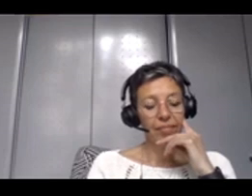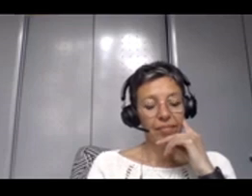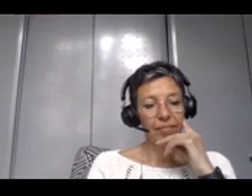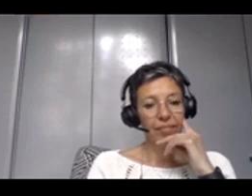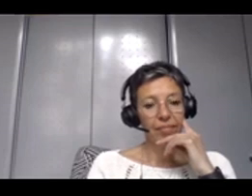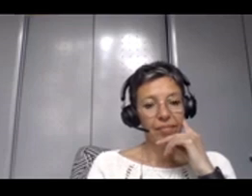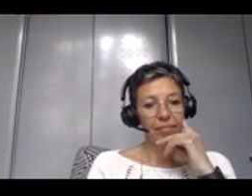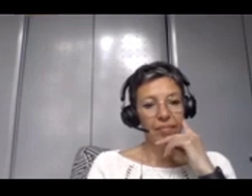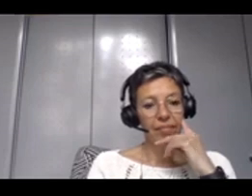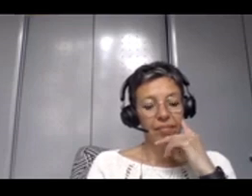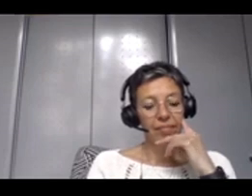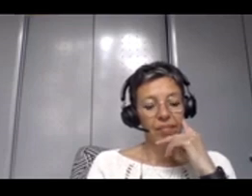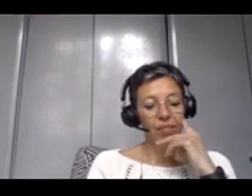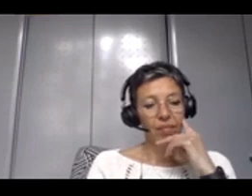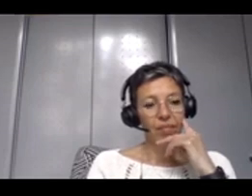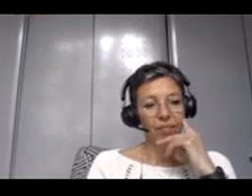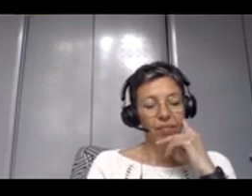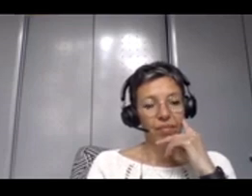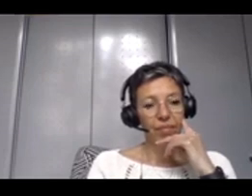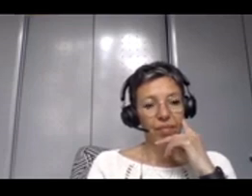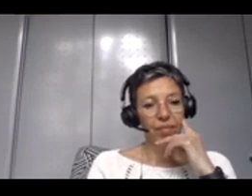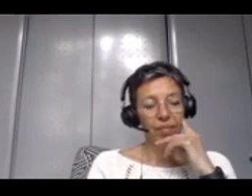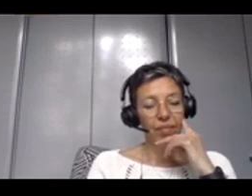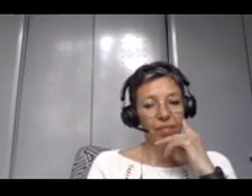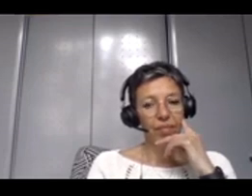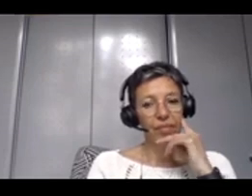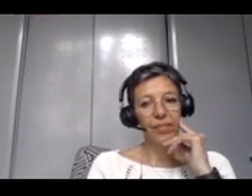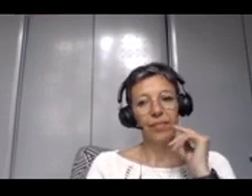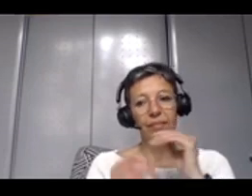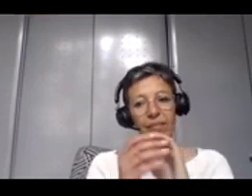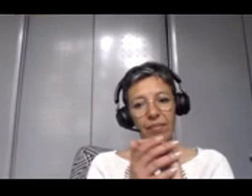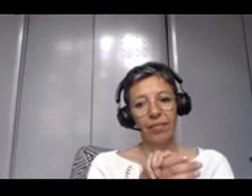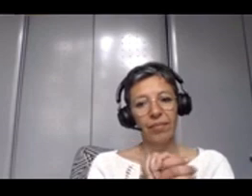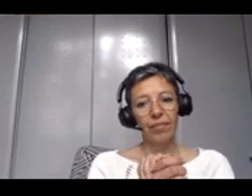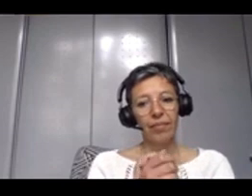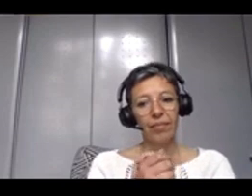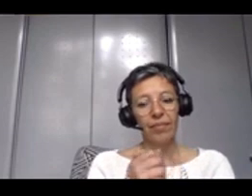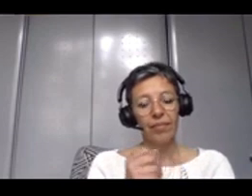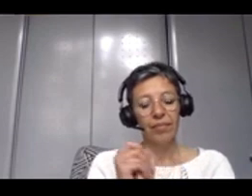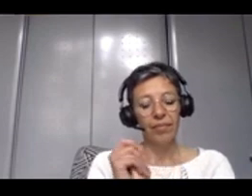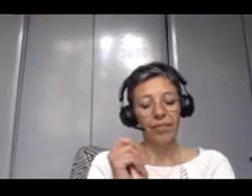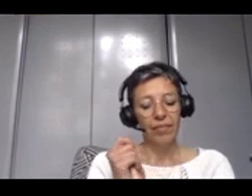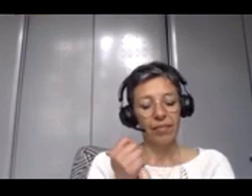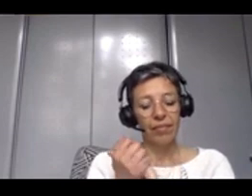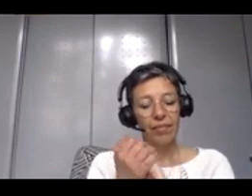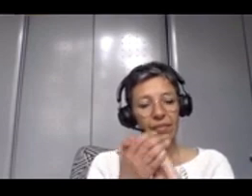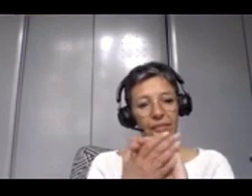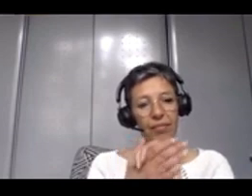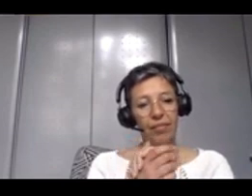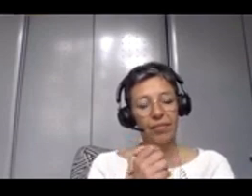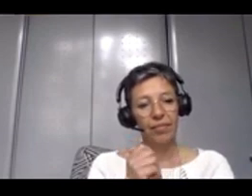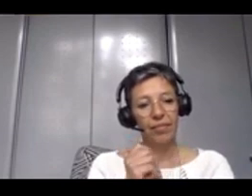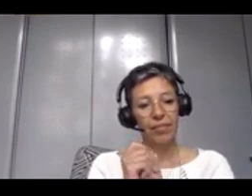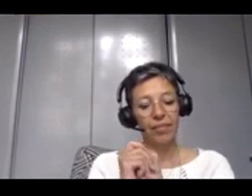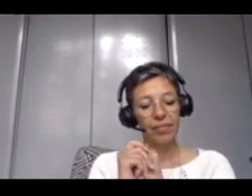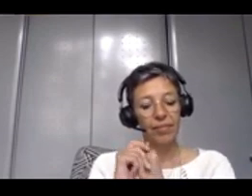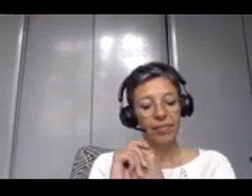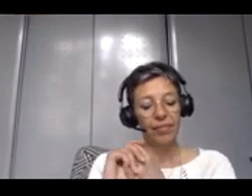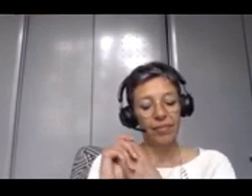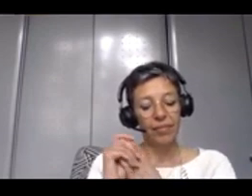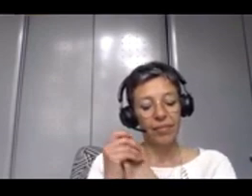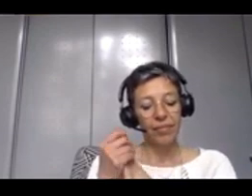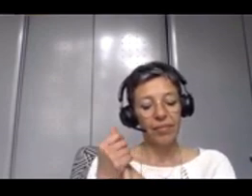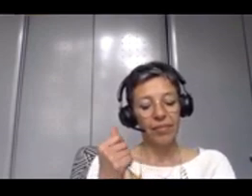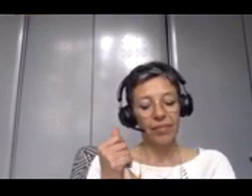client qui demande et une partie ou un acteur qui répond. Voilà, ce n pas plus compliqué que ça. C'est pour ça que je vous dis qu'il a beaucoup de choses, ce sont des